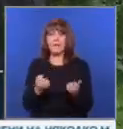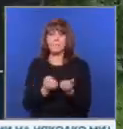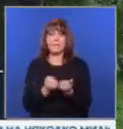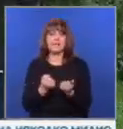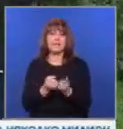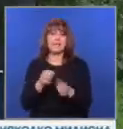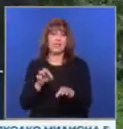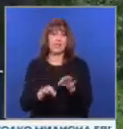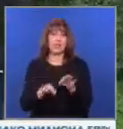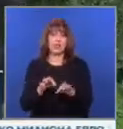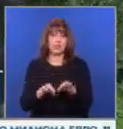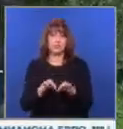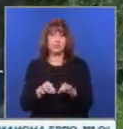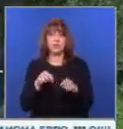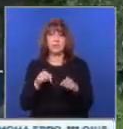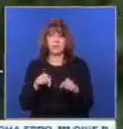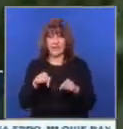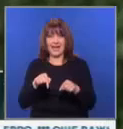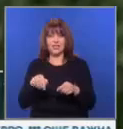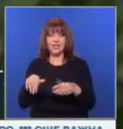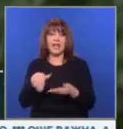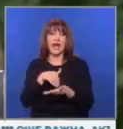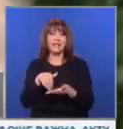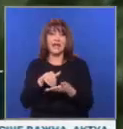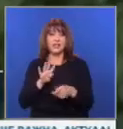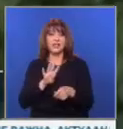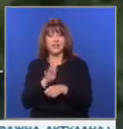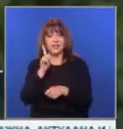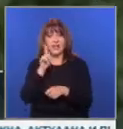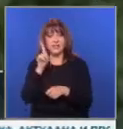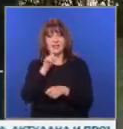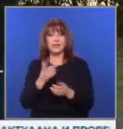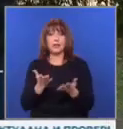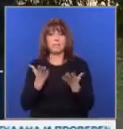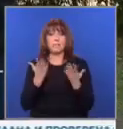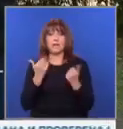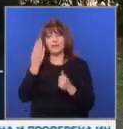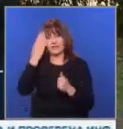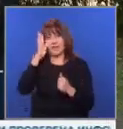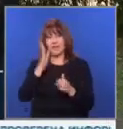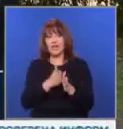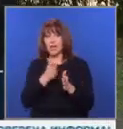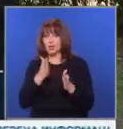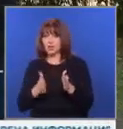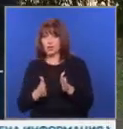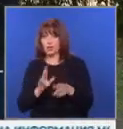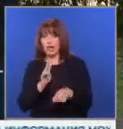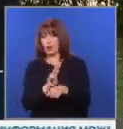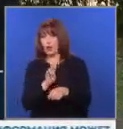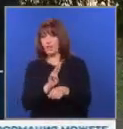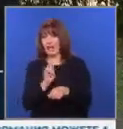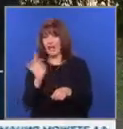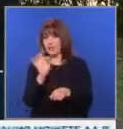подадено заявление за гласуване по настоящ адрес поне 13 дни преди датата на вода. Срокът беше до 12